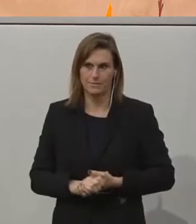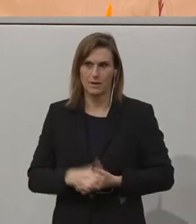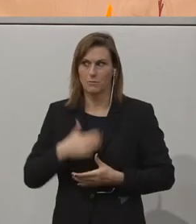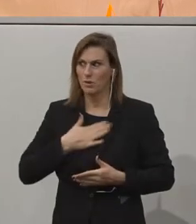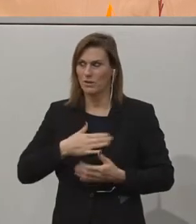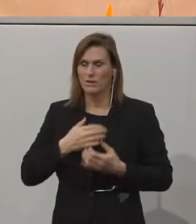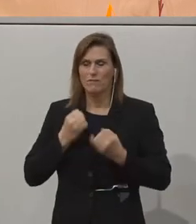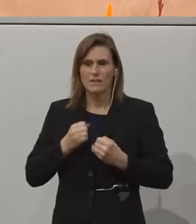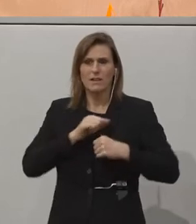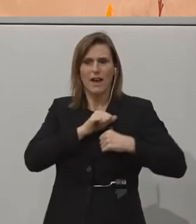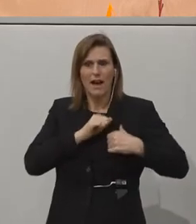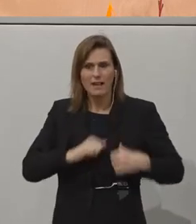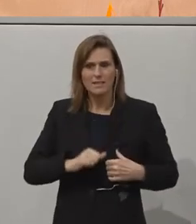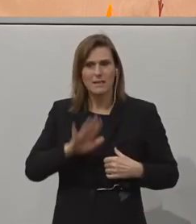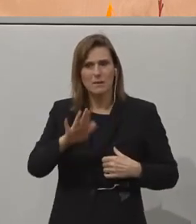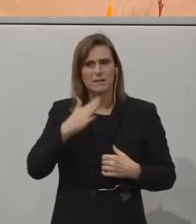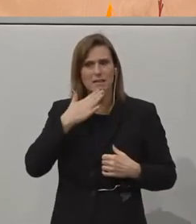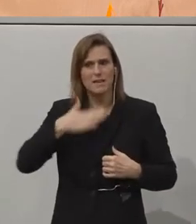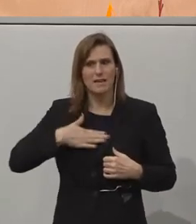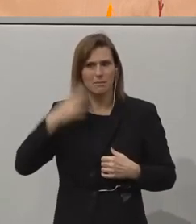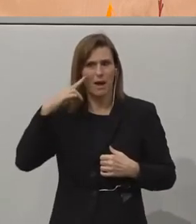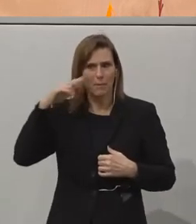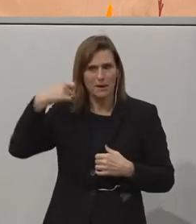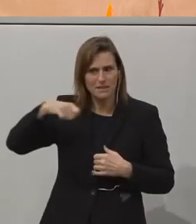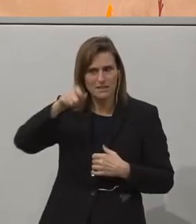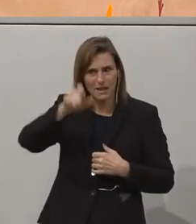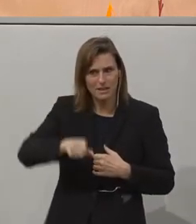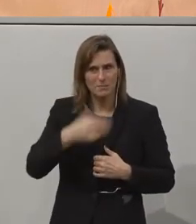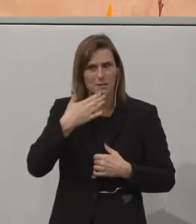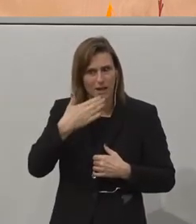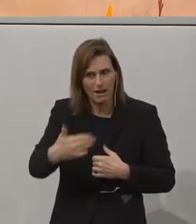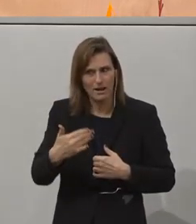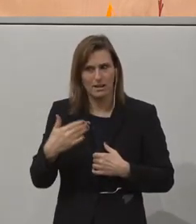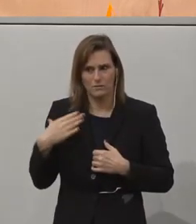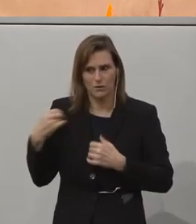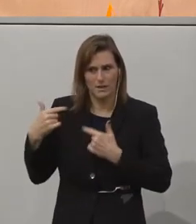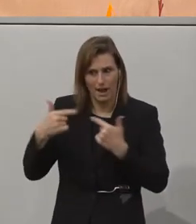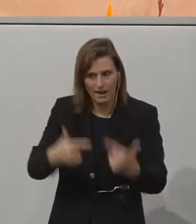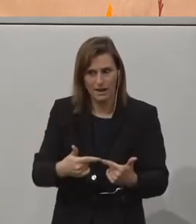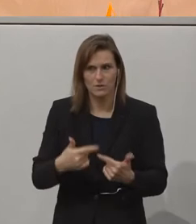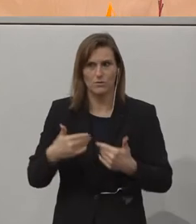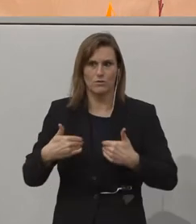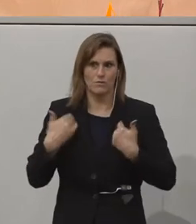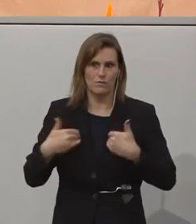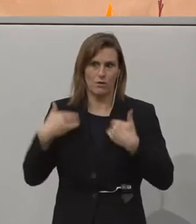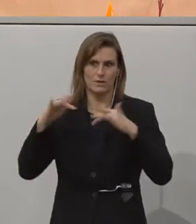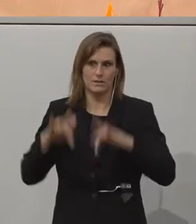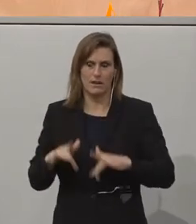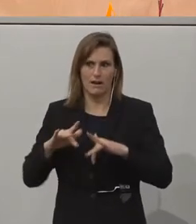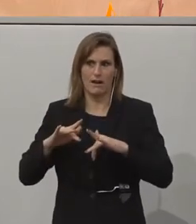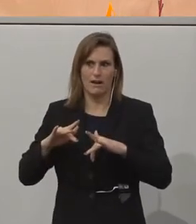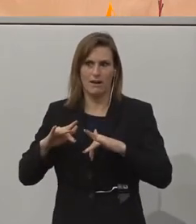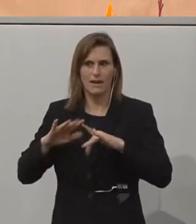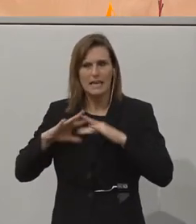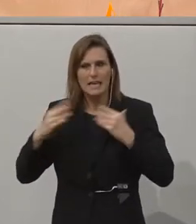Einladung bei dir, lieber Herr Präsident, bedanken und freue mich, dass wir gemeinsam